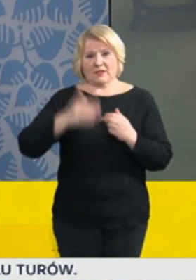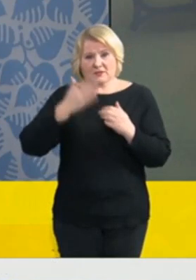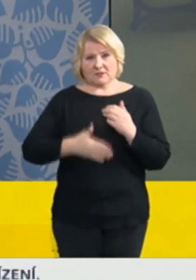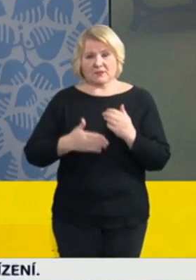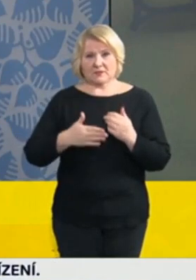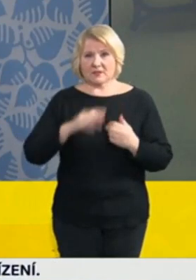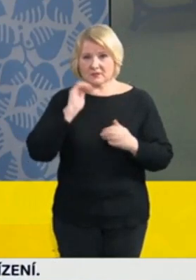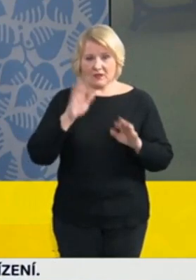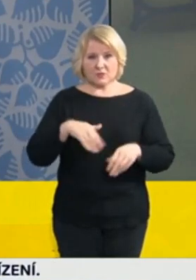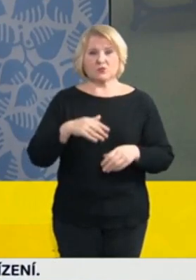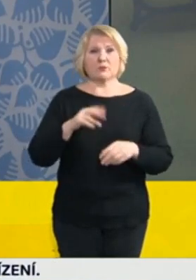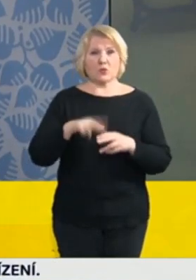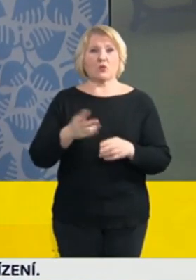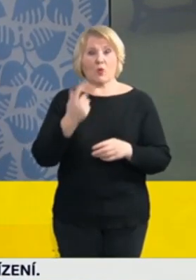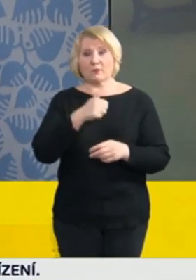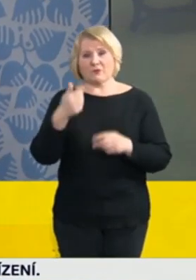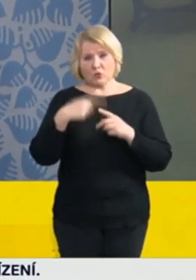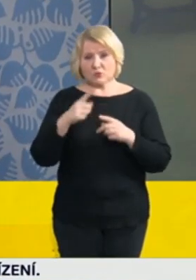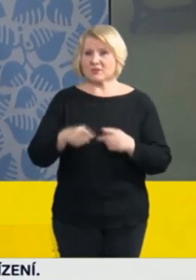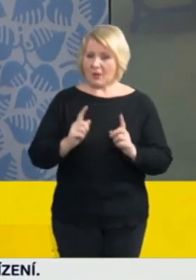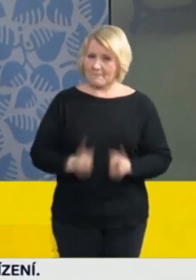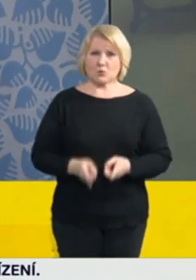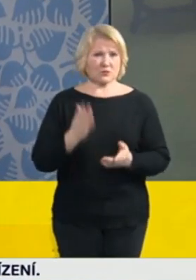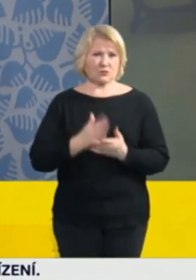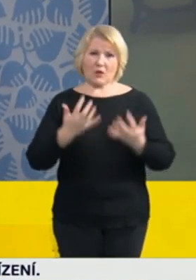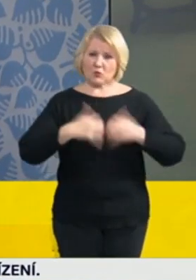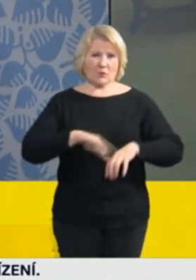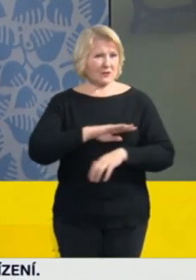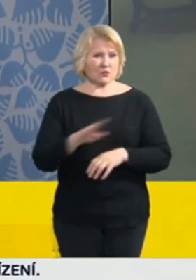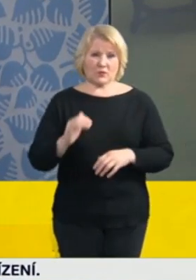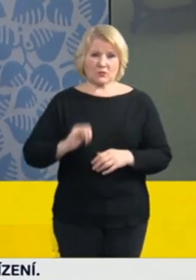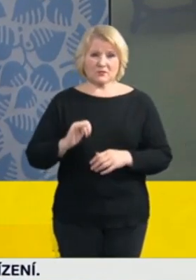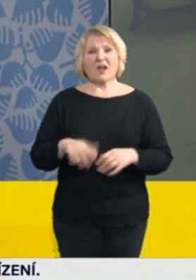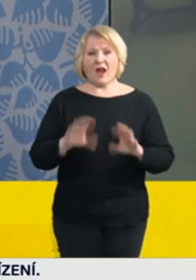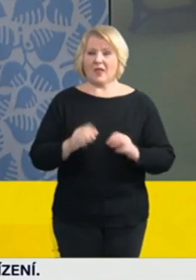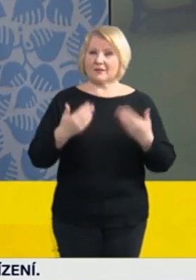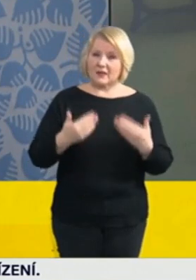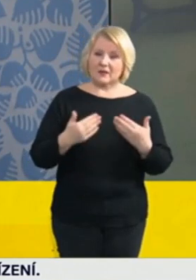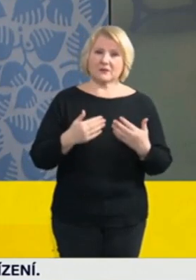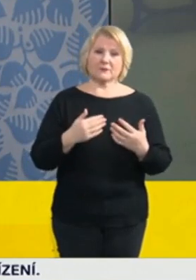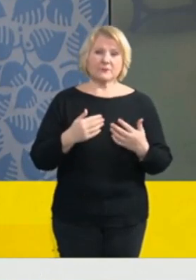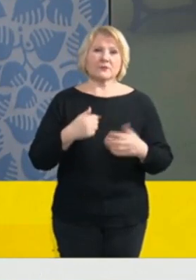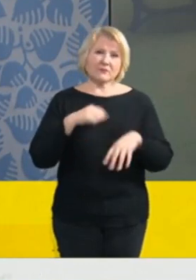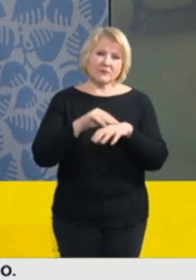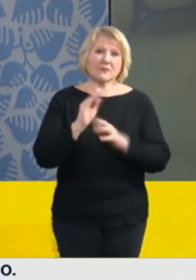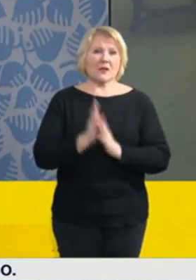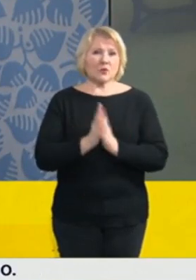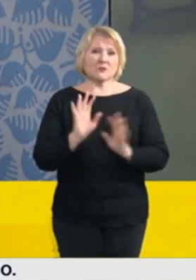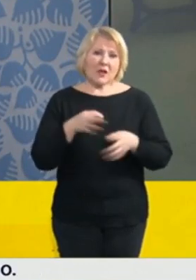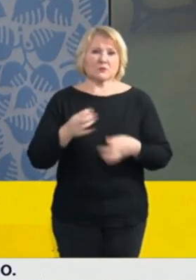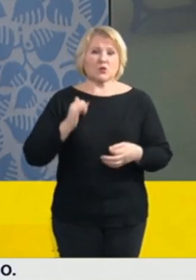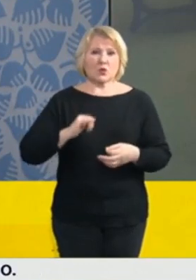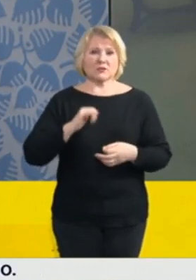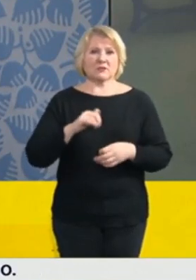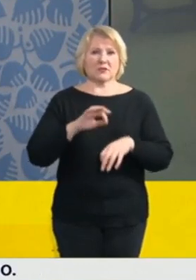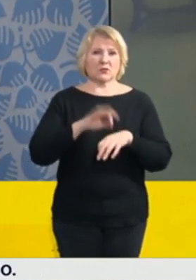co nejdříve nosili minimálně ty chirurgické roušky s tím, že znovu zopakují